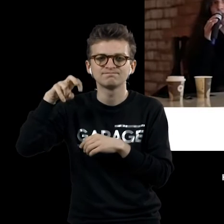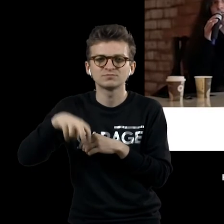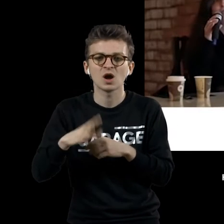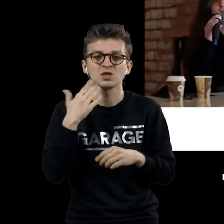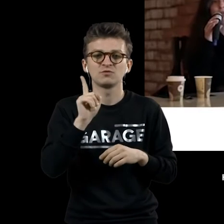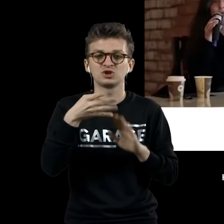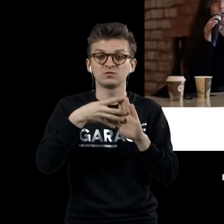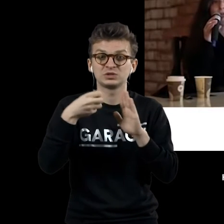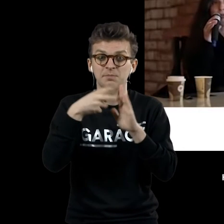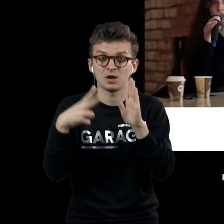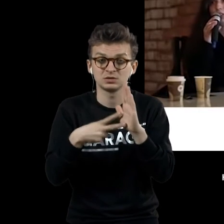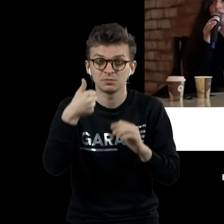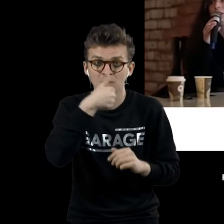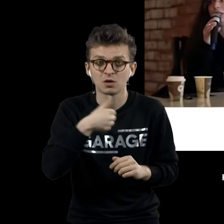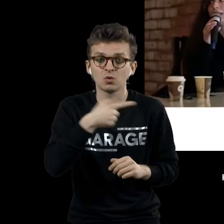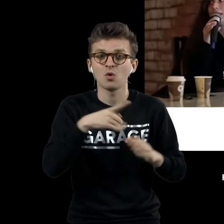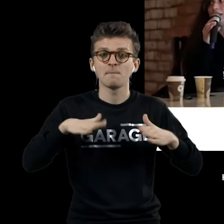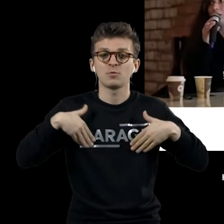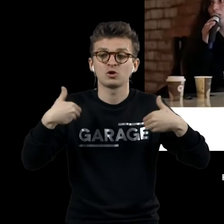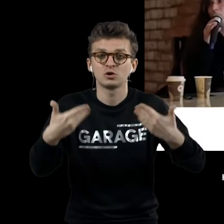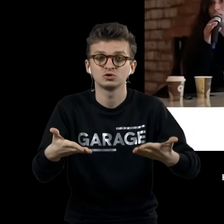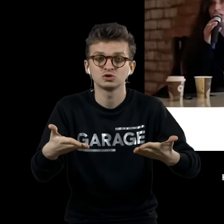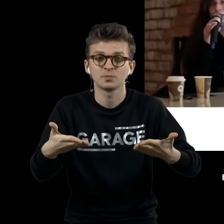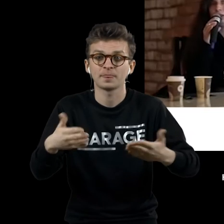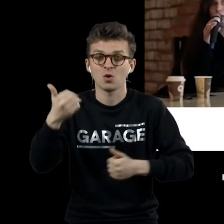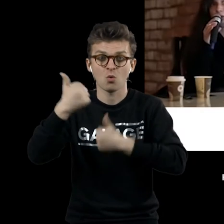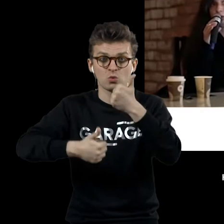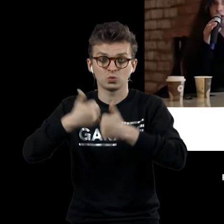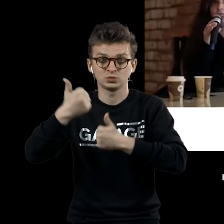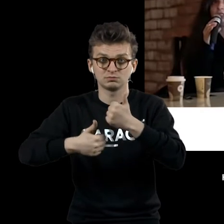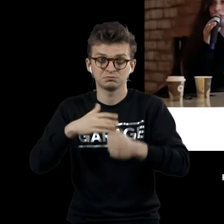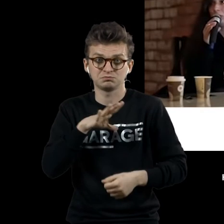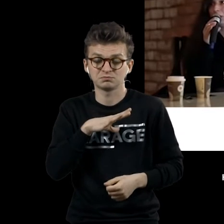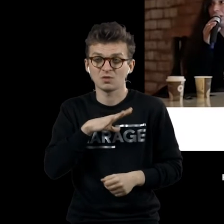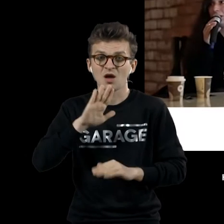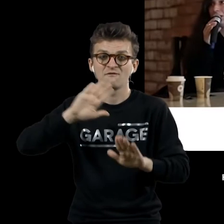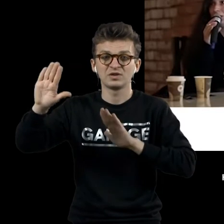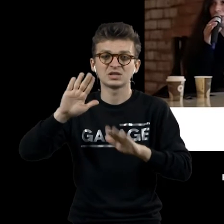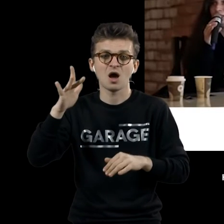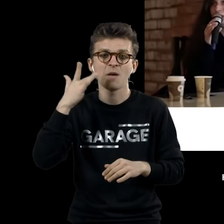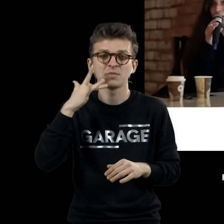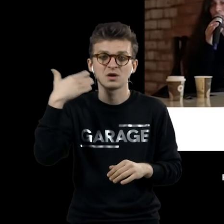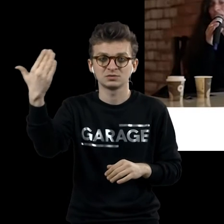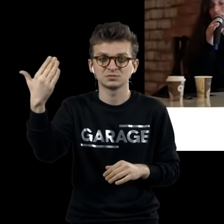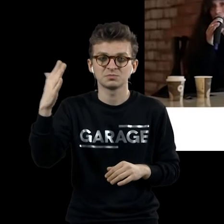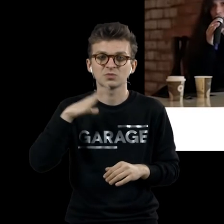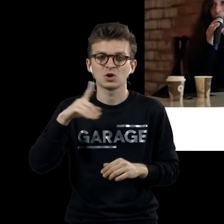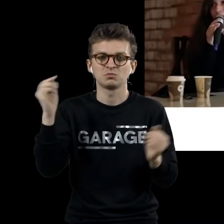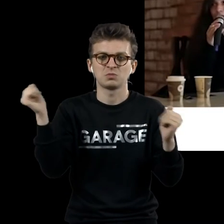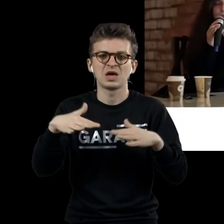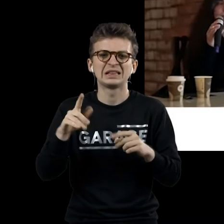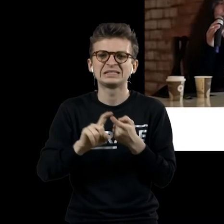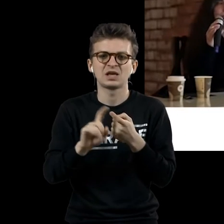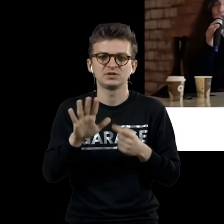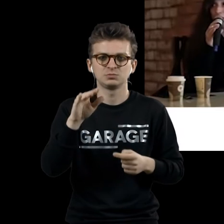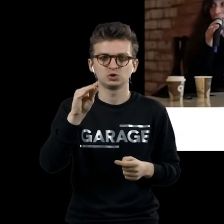1917 году он предложил на конкурс, на выставку в американский салон независимый, в жюри которого он